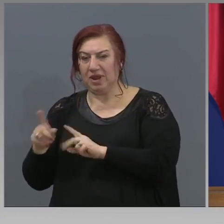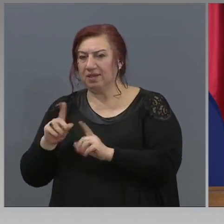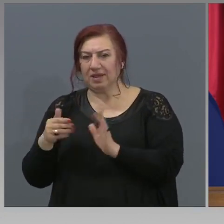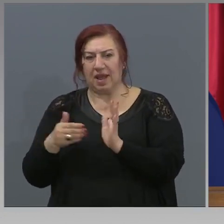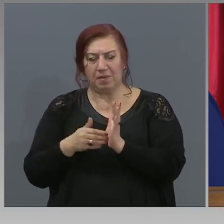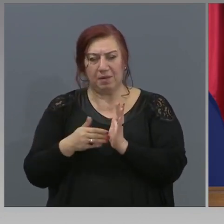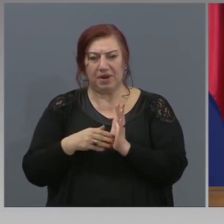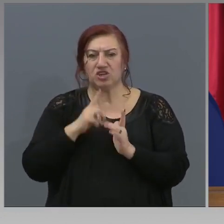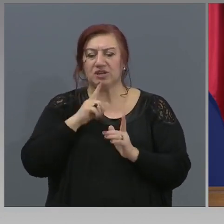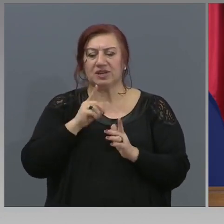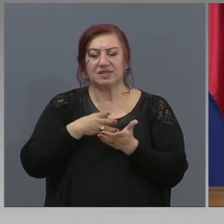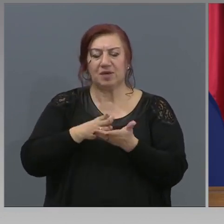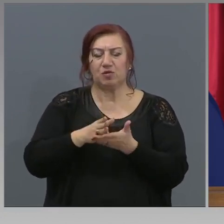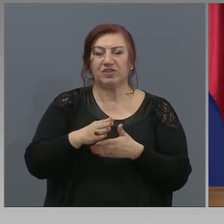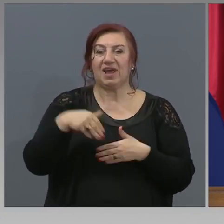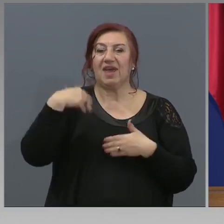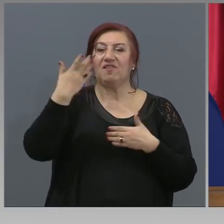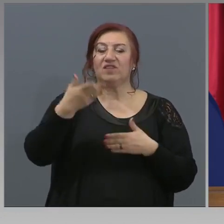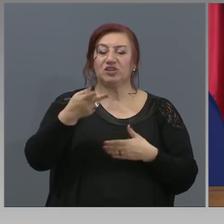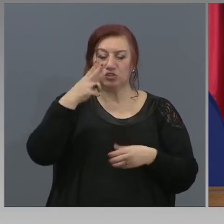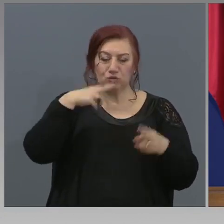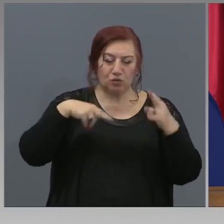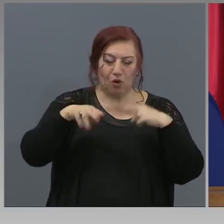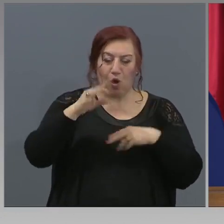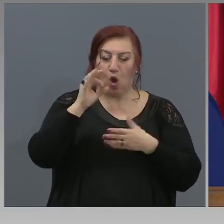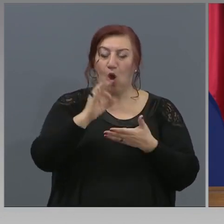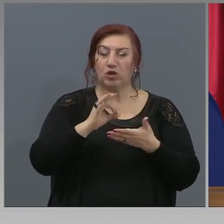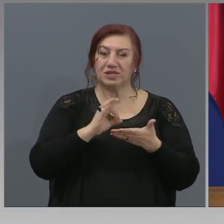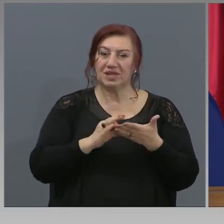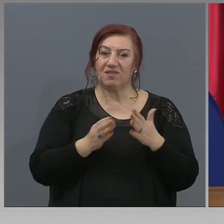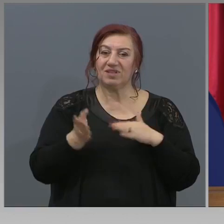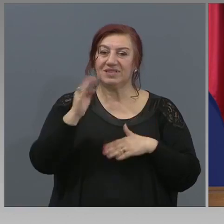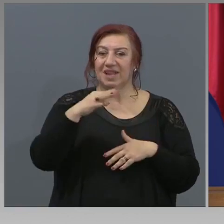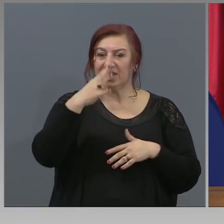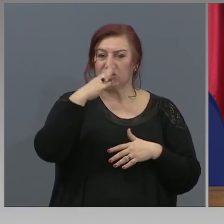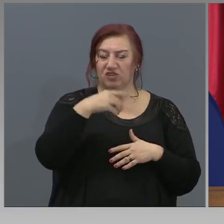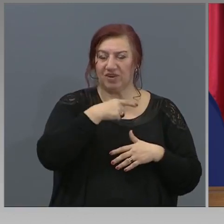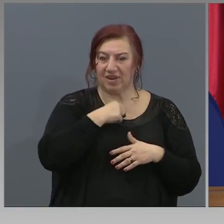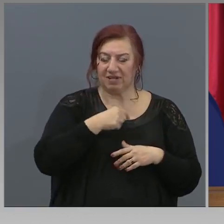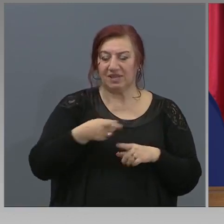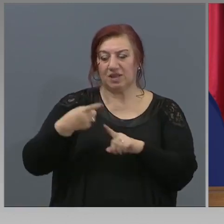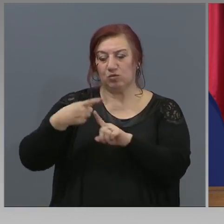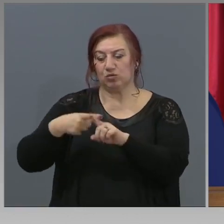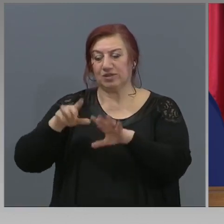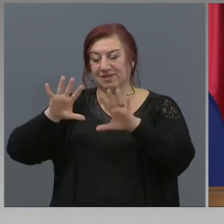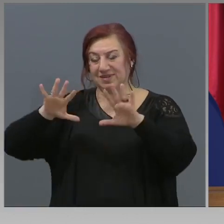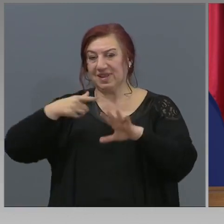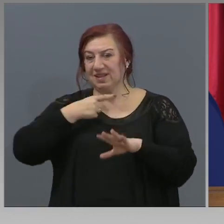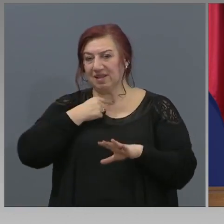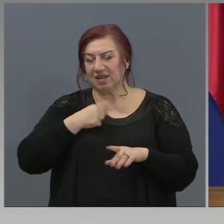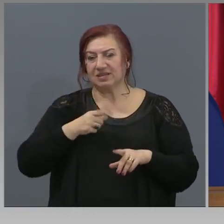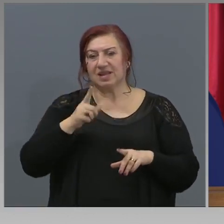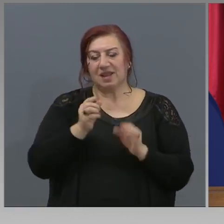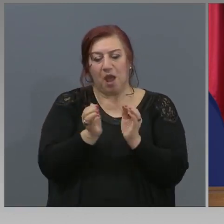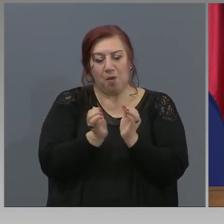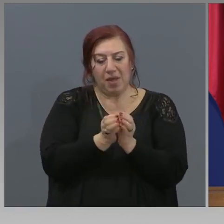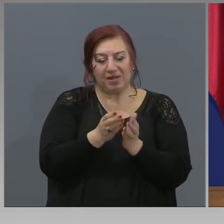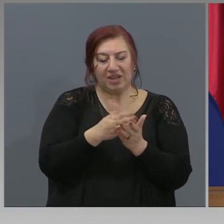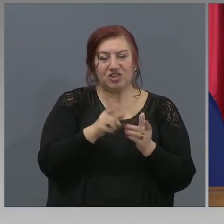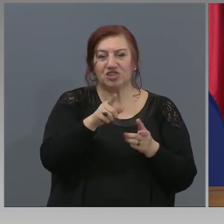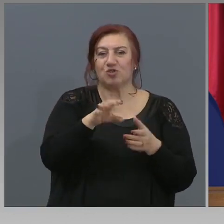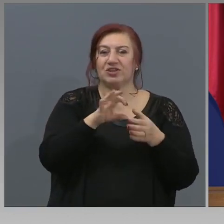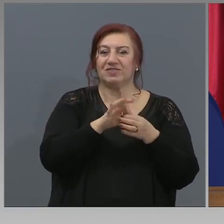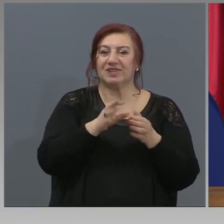външното оценяване след четвърти и след десети клас. Това е за една малка част от учениците и свързано и с